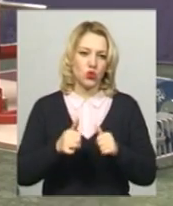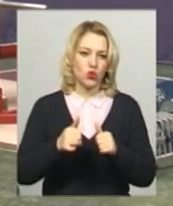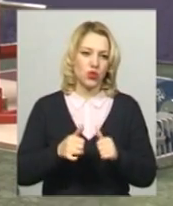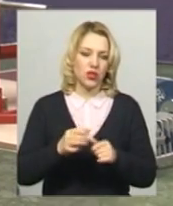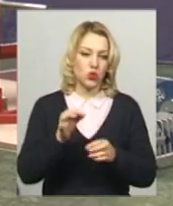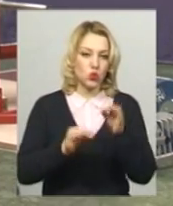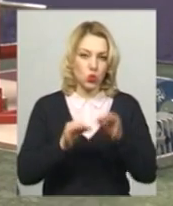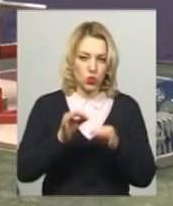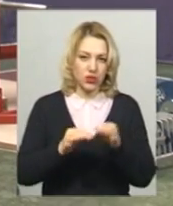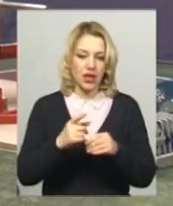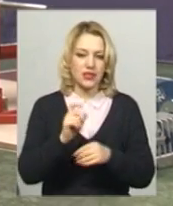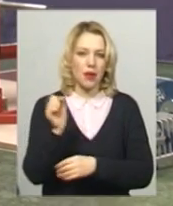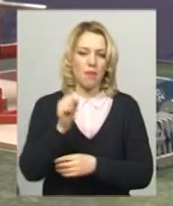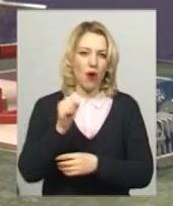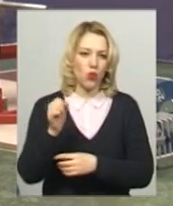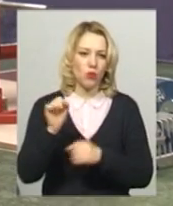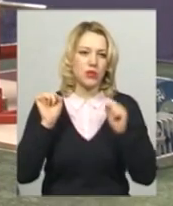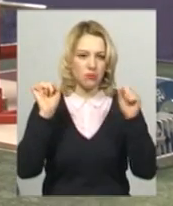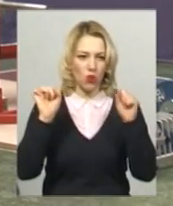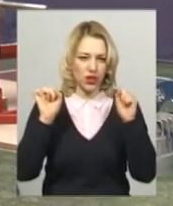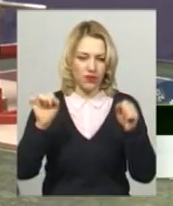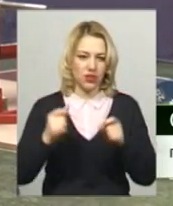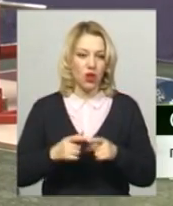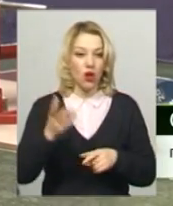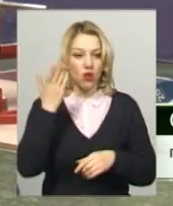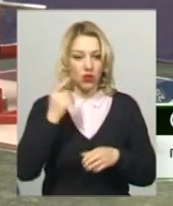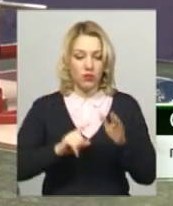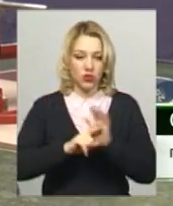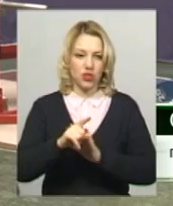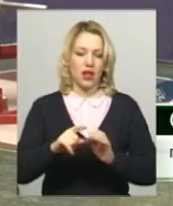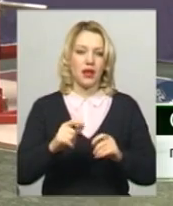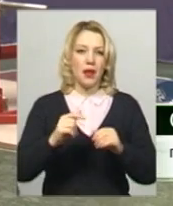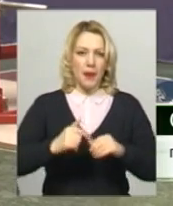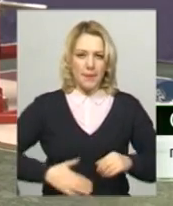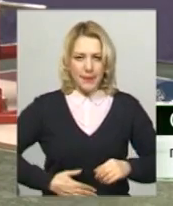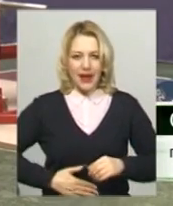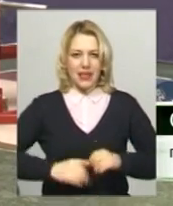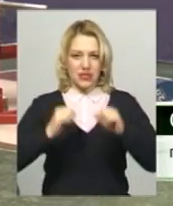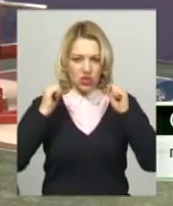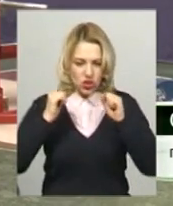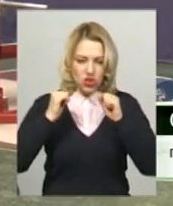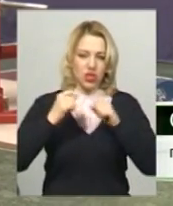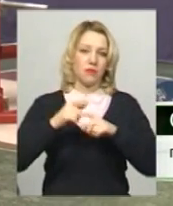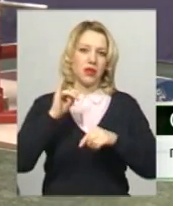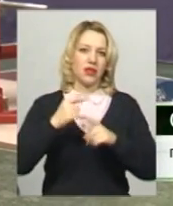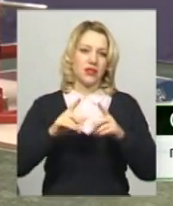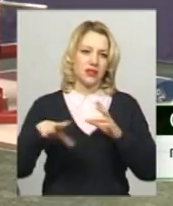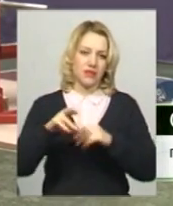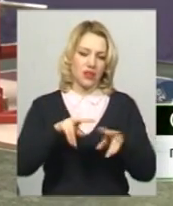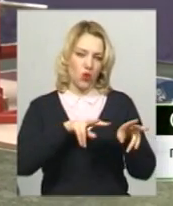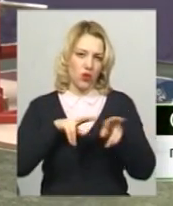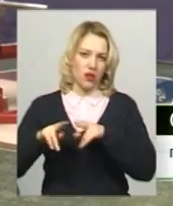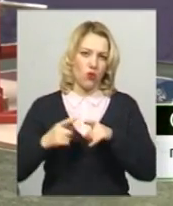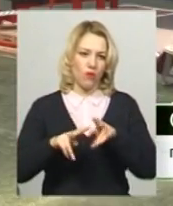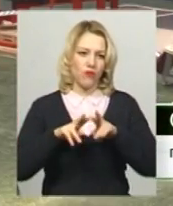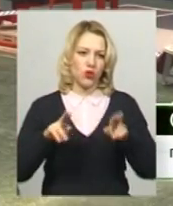Антонов. Справа, коли починається, дається старт, прес, жим і настійки. Для всіх однакові, так що всі в